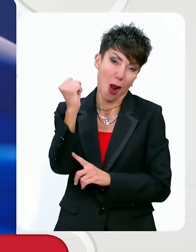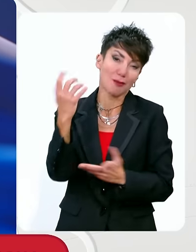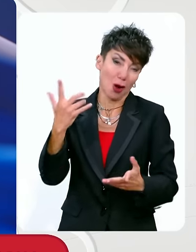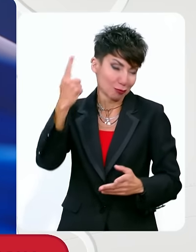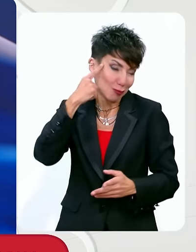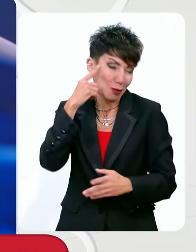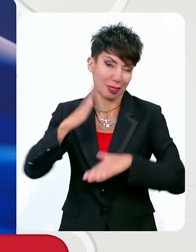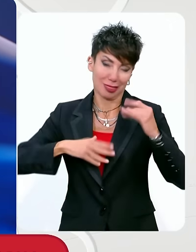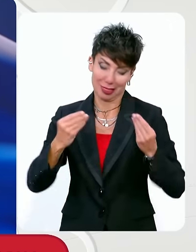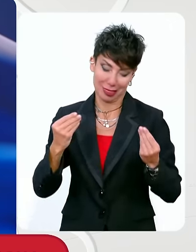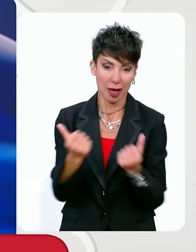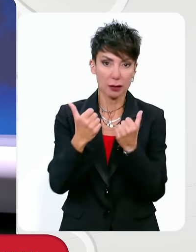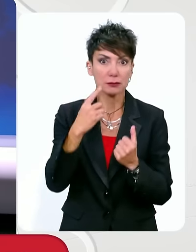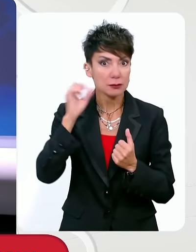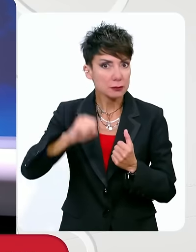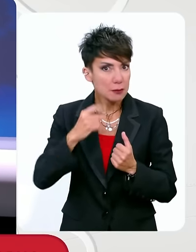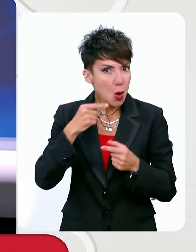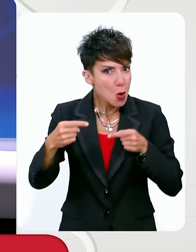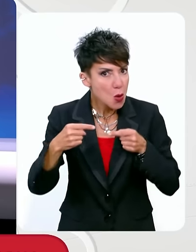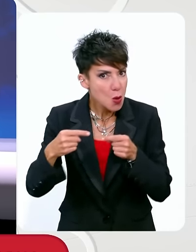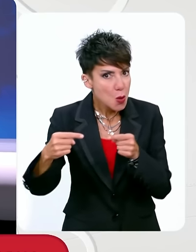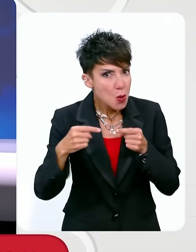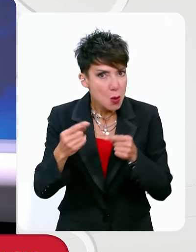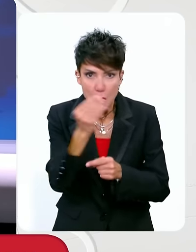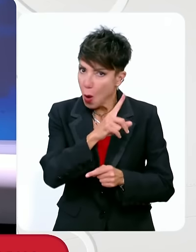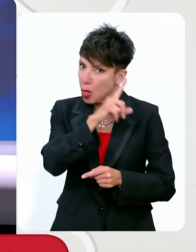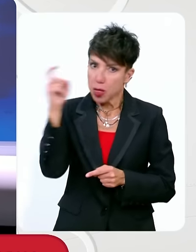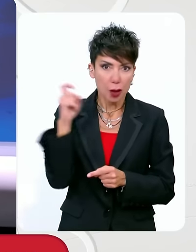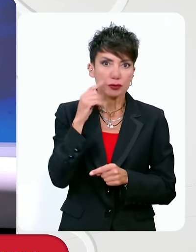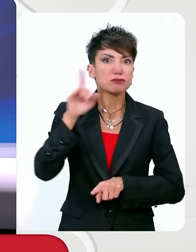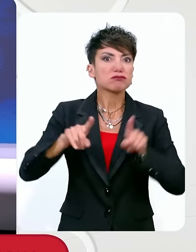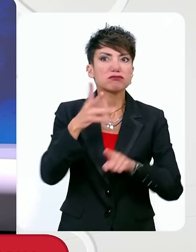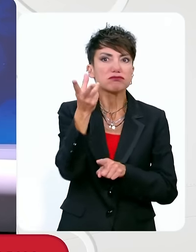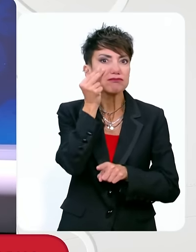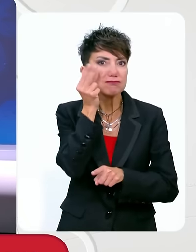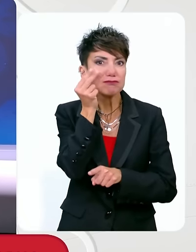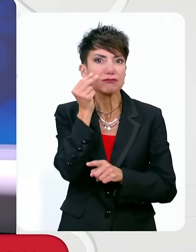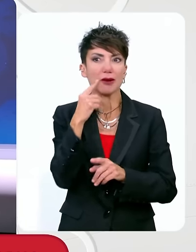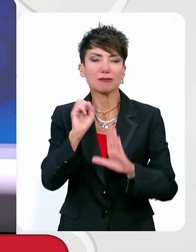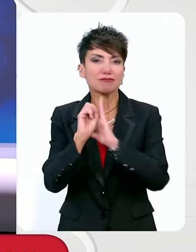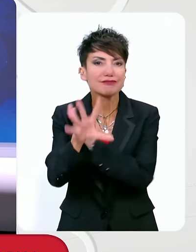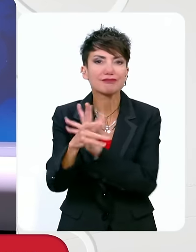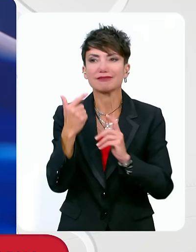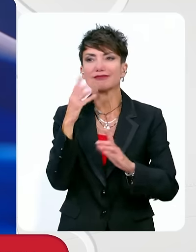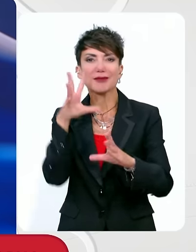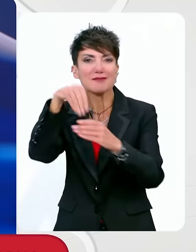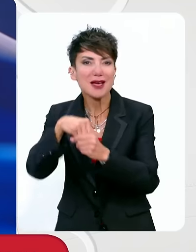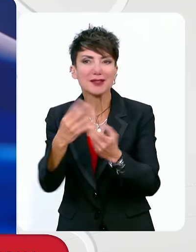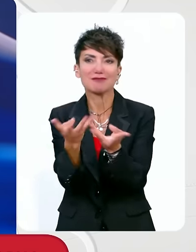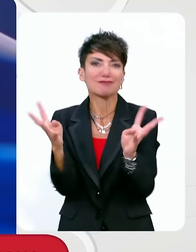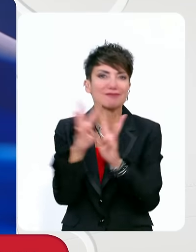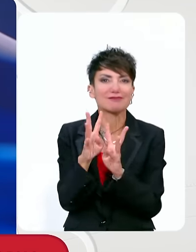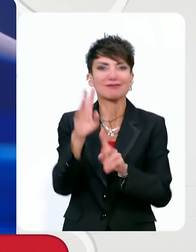ο Ολυμπιακός. Ήταν πολύ δύσκολη μάχη για όσους τηλεθεατές ή για όσους την είδαν ζωντανά τον αγώνα αυτό.